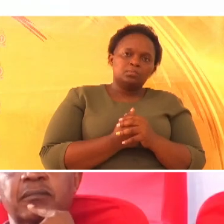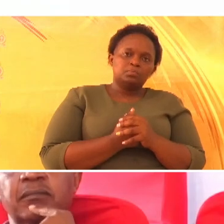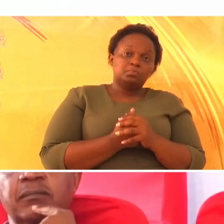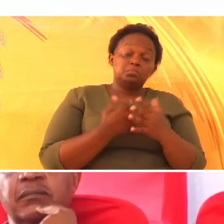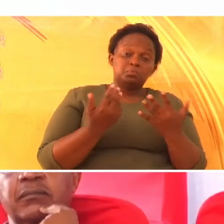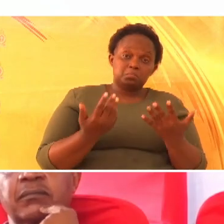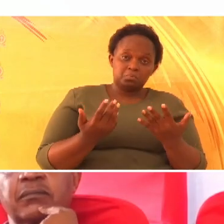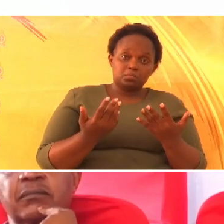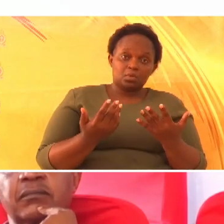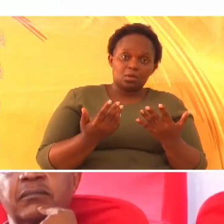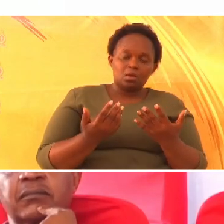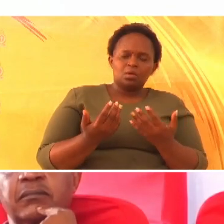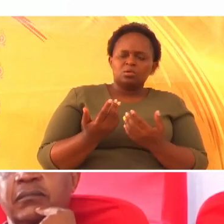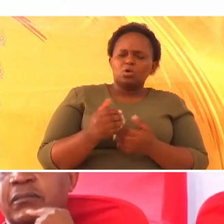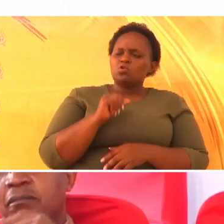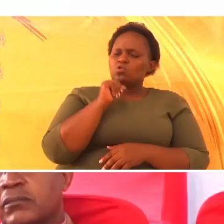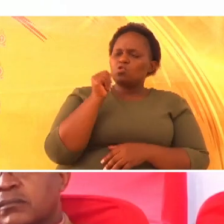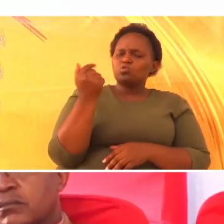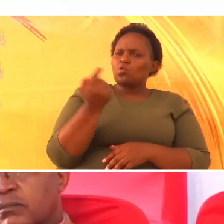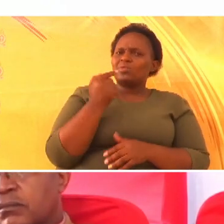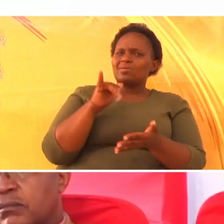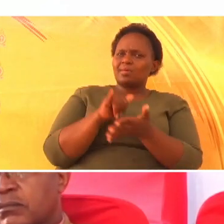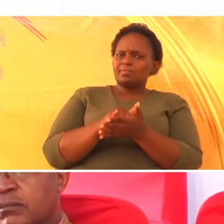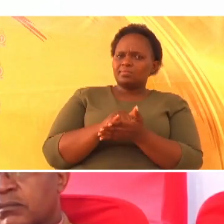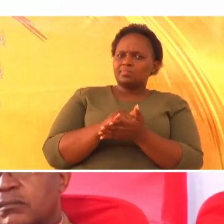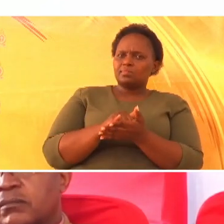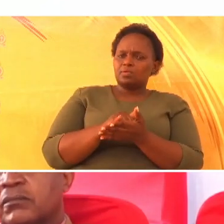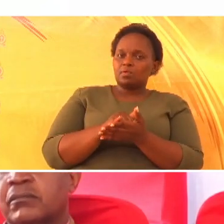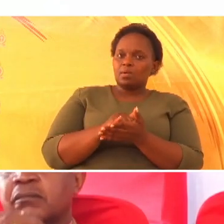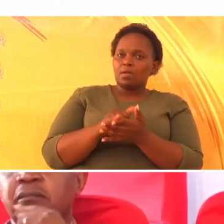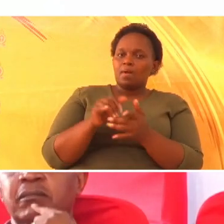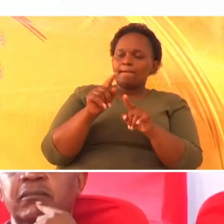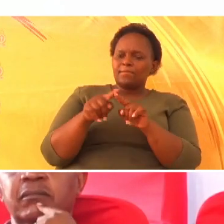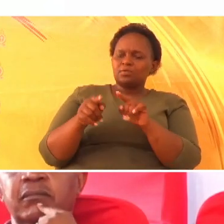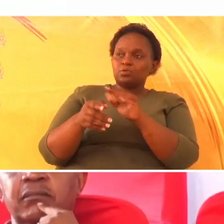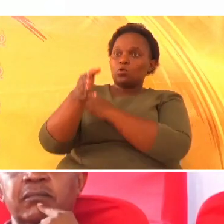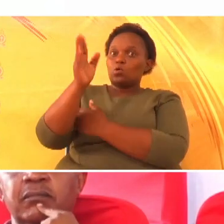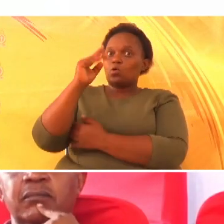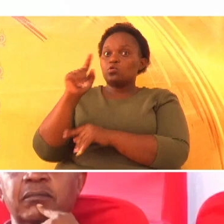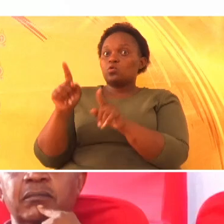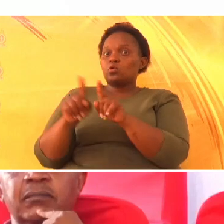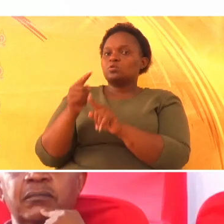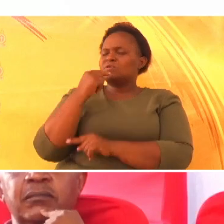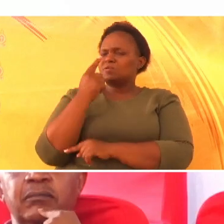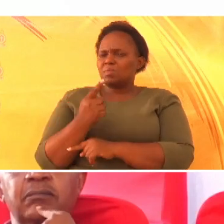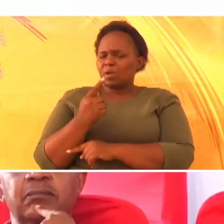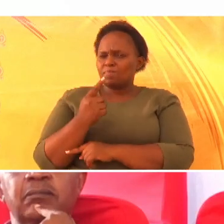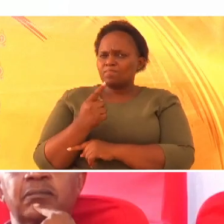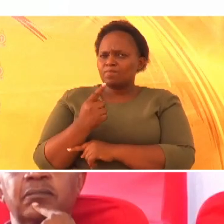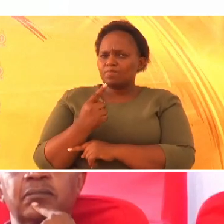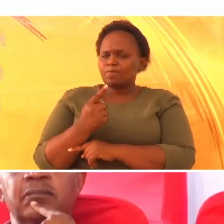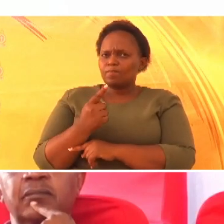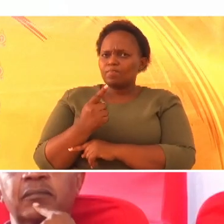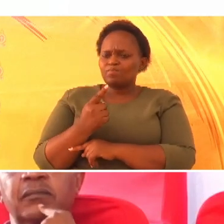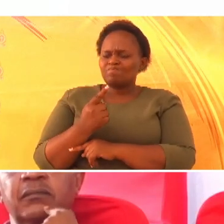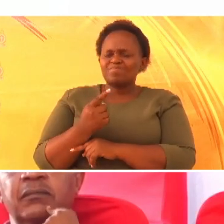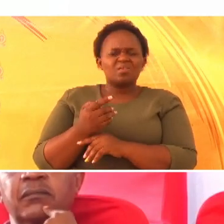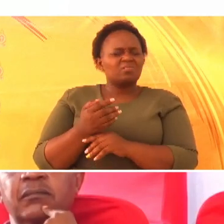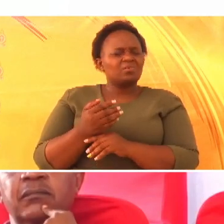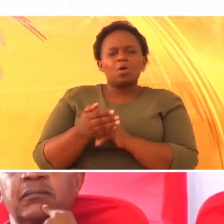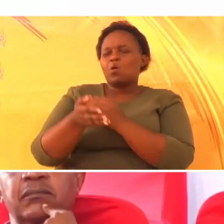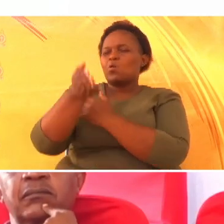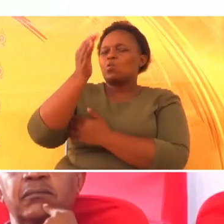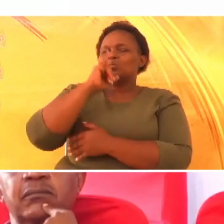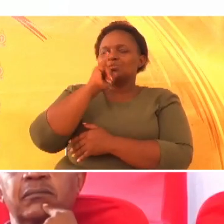Na siha yotu anawambia ya kwamba hamechoka.